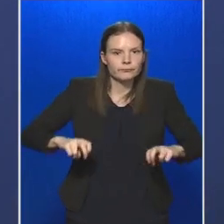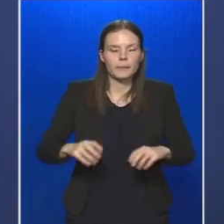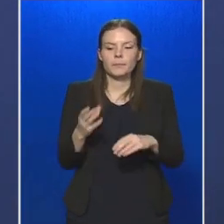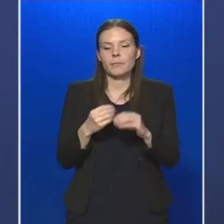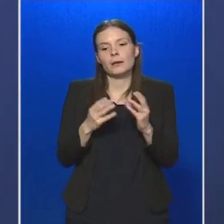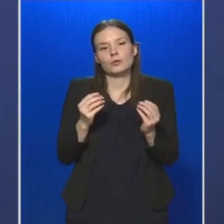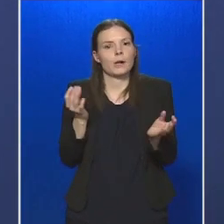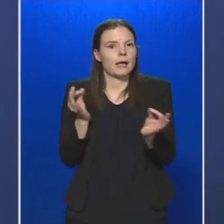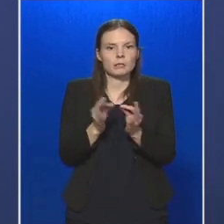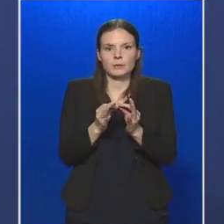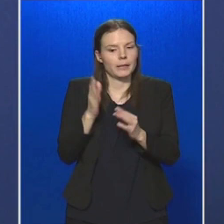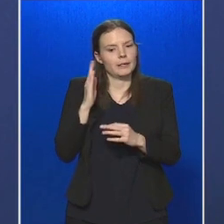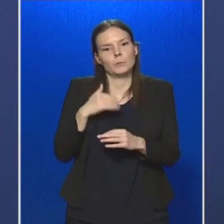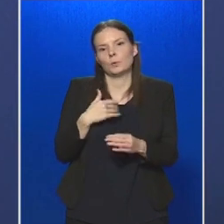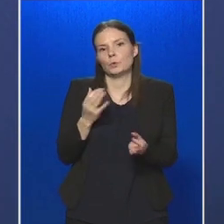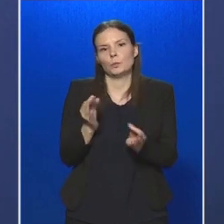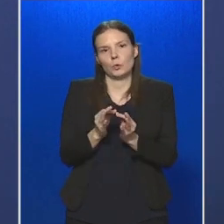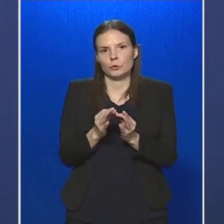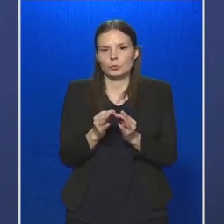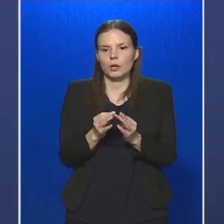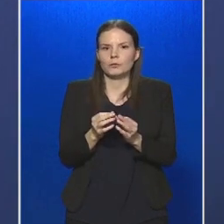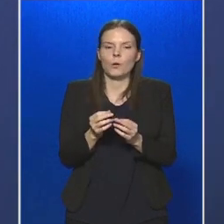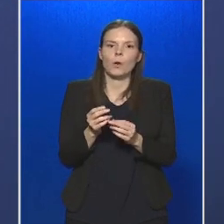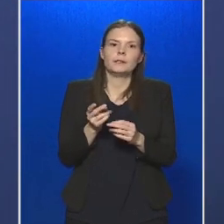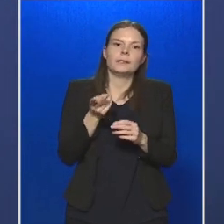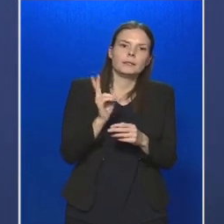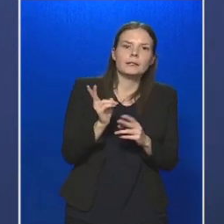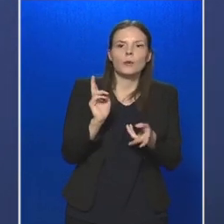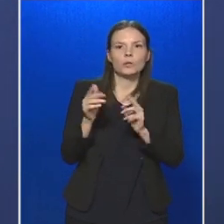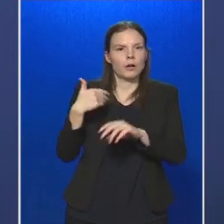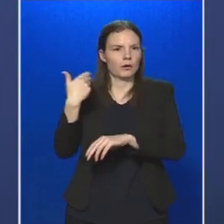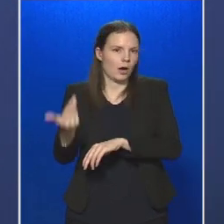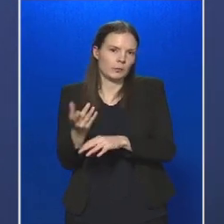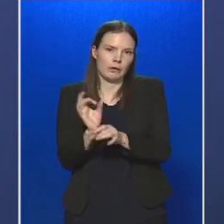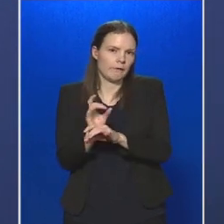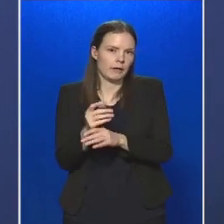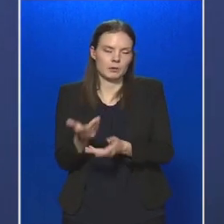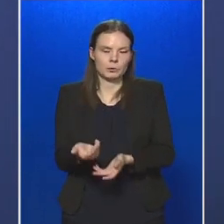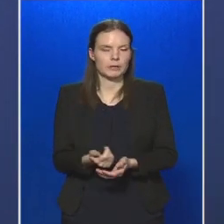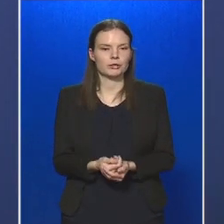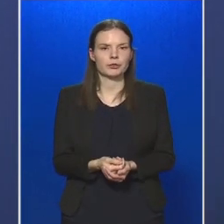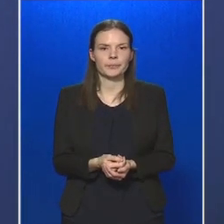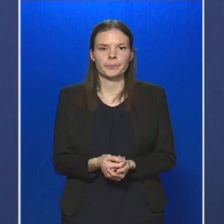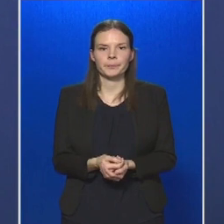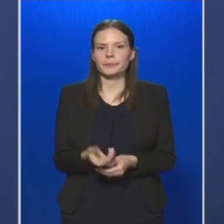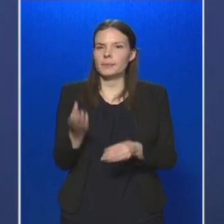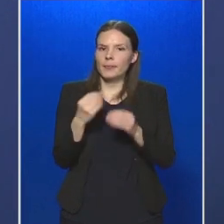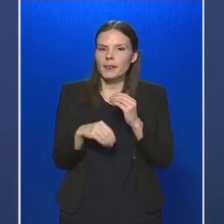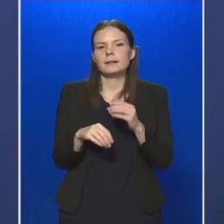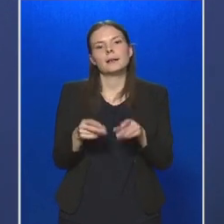alkalommal már nem is lehet pontosan megmondani, hogy ki kitől kapta el a betegséget. Ezért